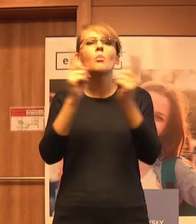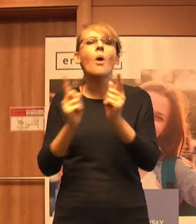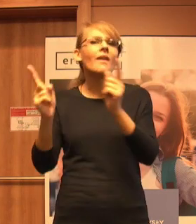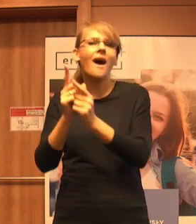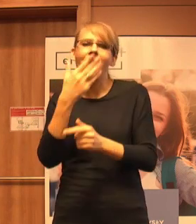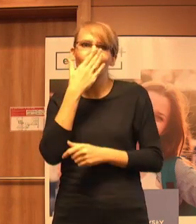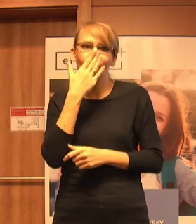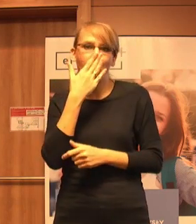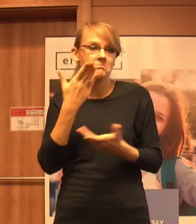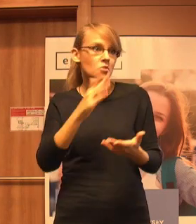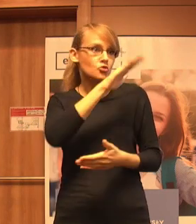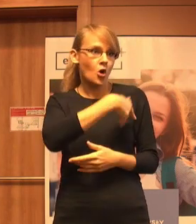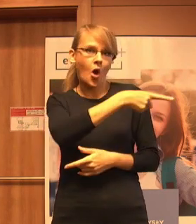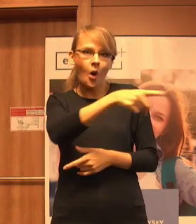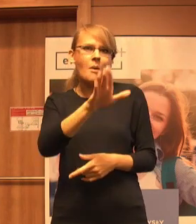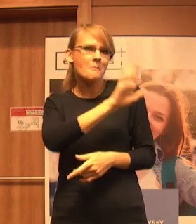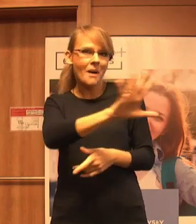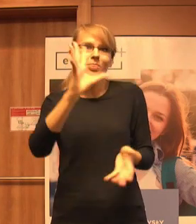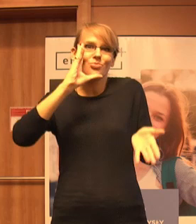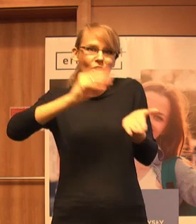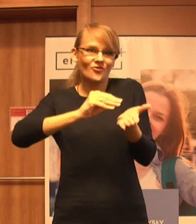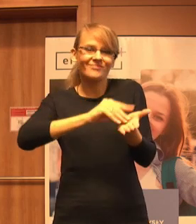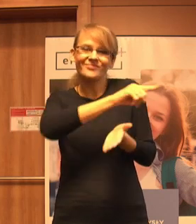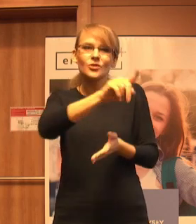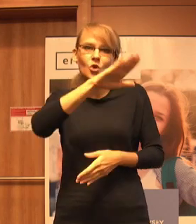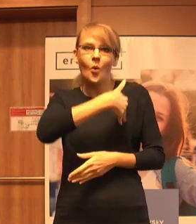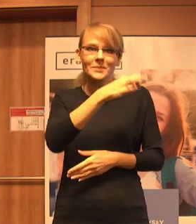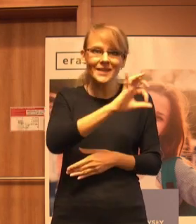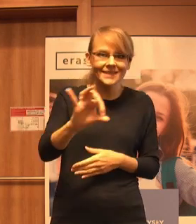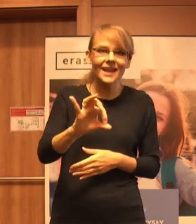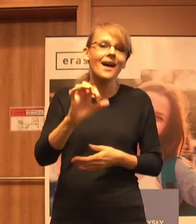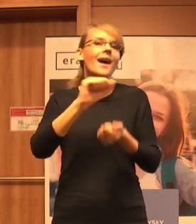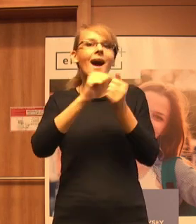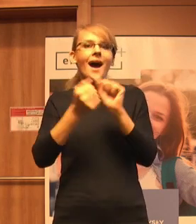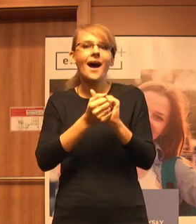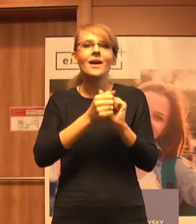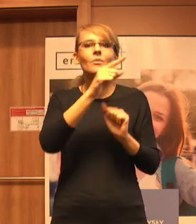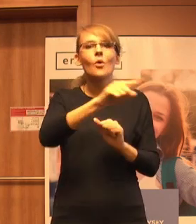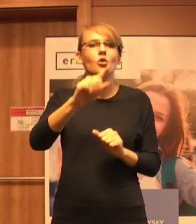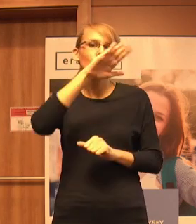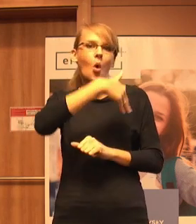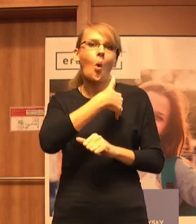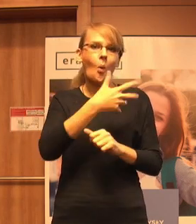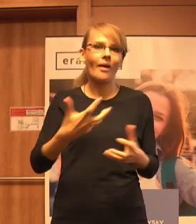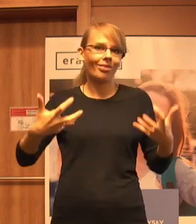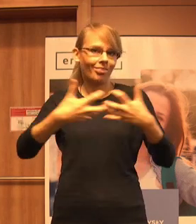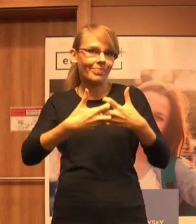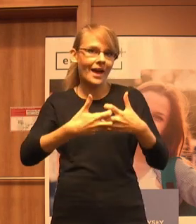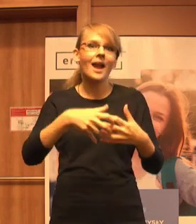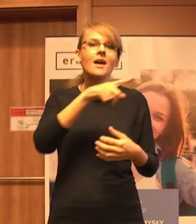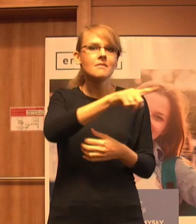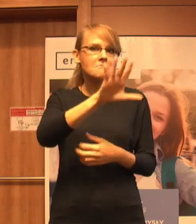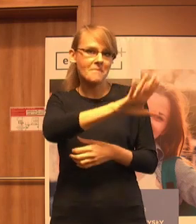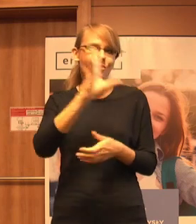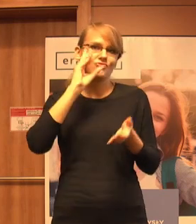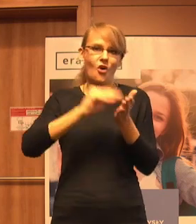szkoły specjalne albo te, które integracyjne, które mają już doświadczenie